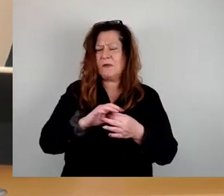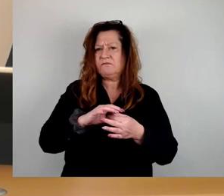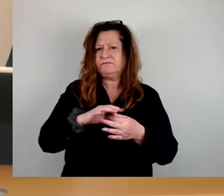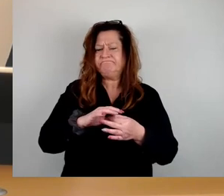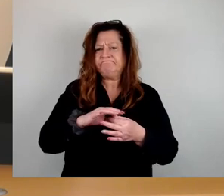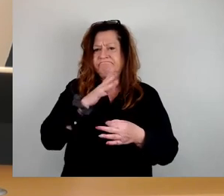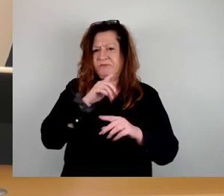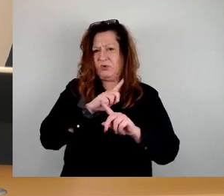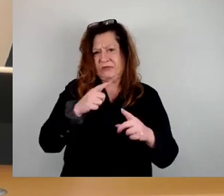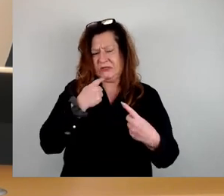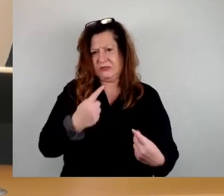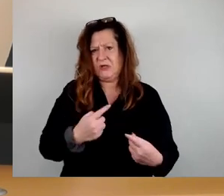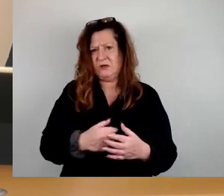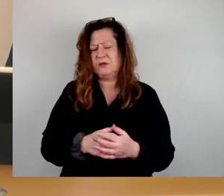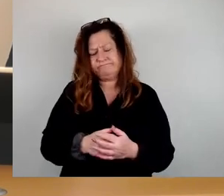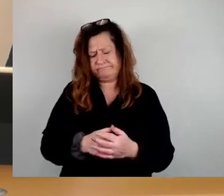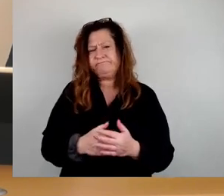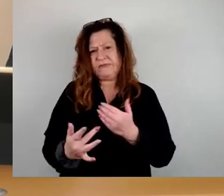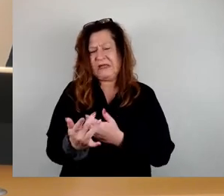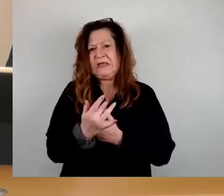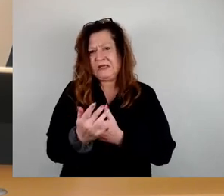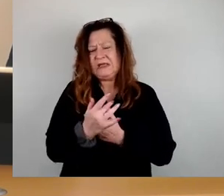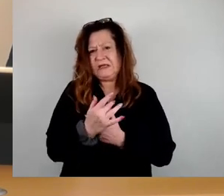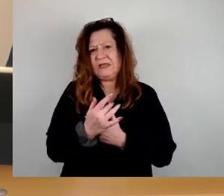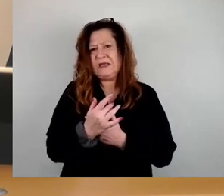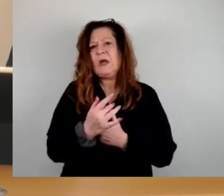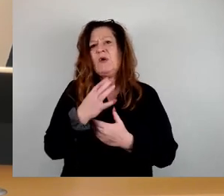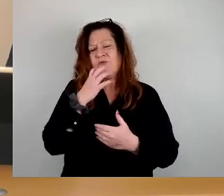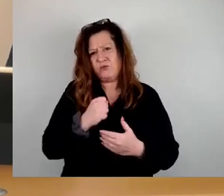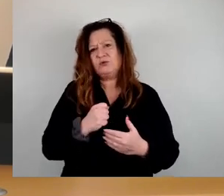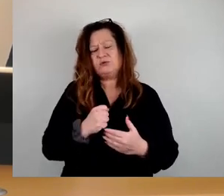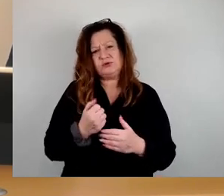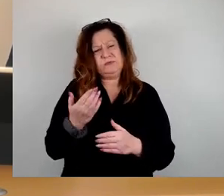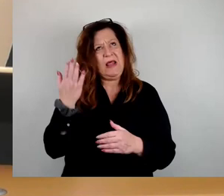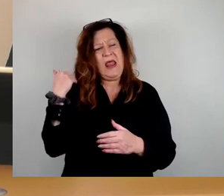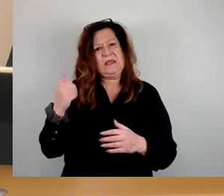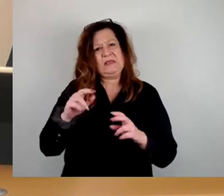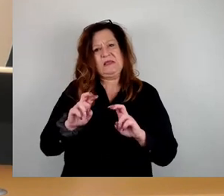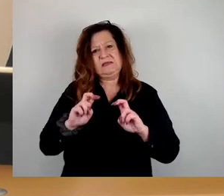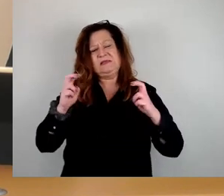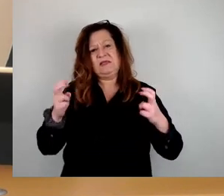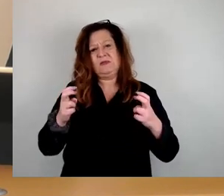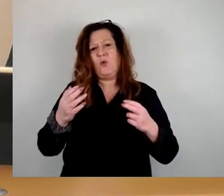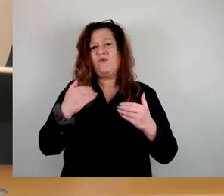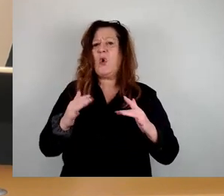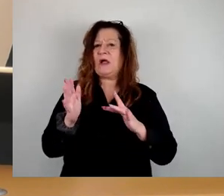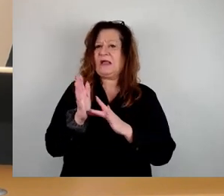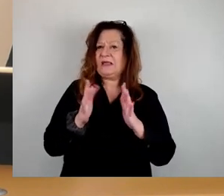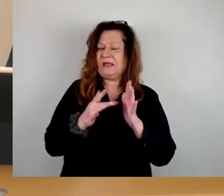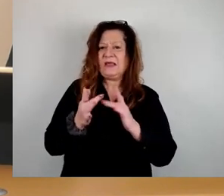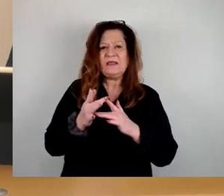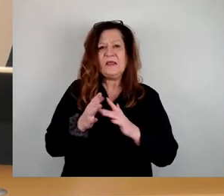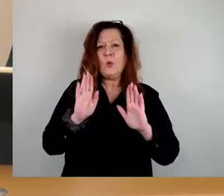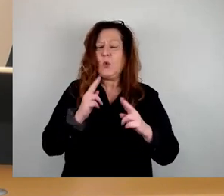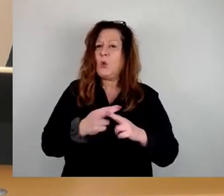mich an und will aus diesem Grund einige Worte in unserer letzten Sitzung vor dem christlichen und jüdischen Festtagen